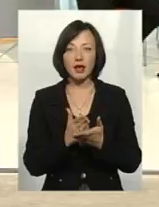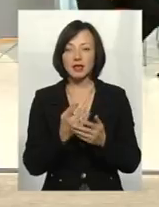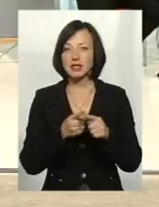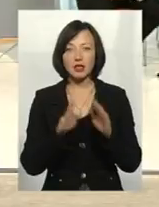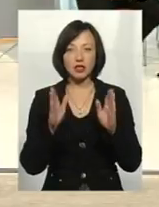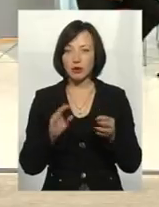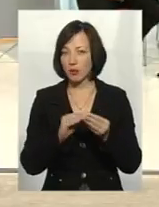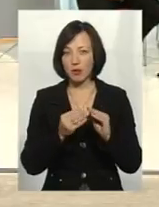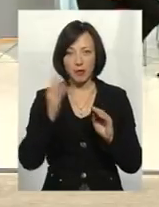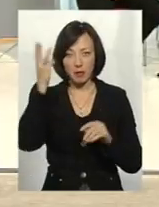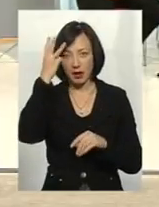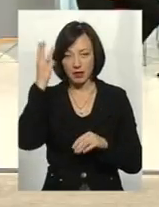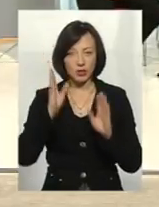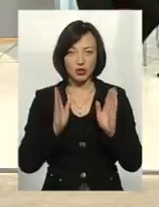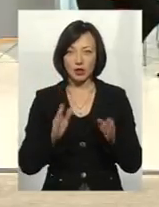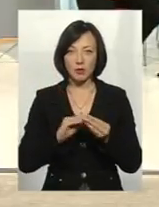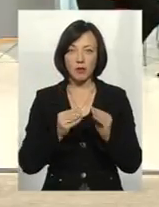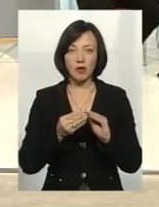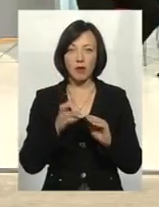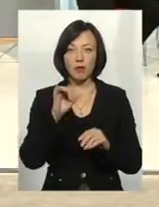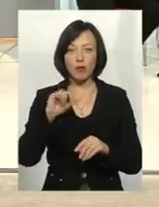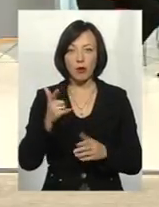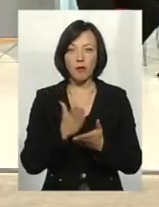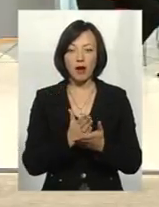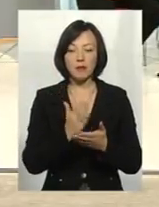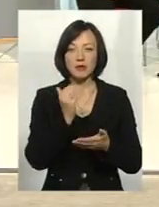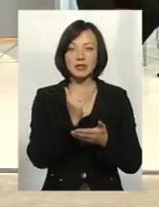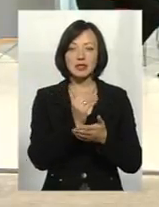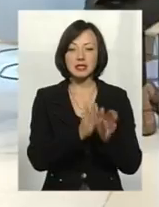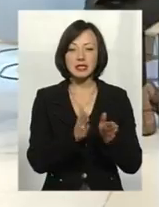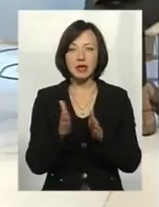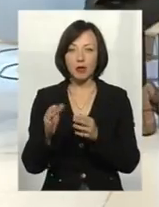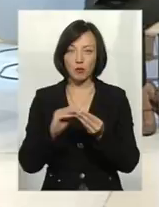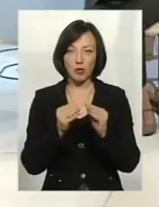це ж не лише проблема Хмельницького і не лише проблема Богу. Маємо системну проблему,